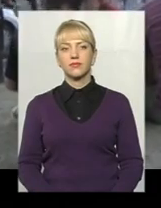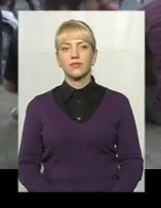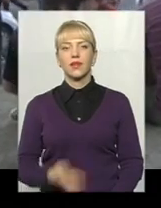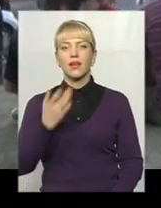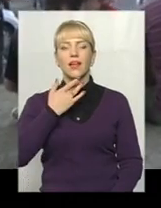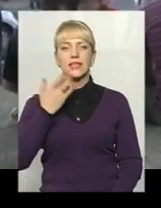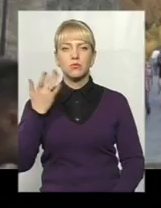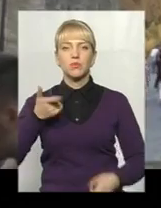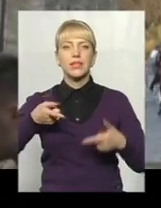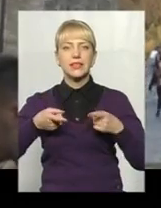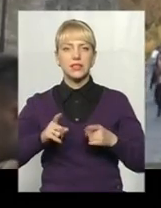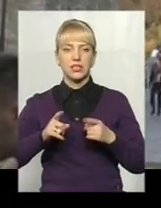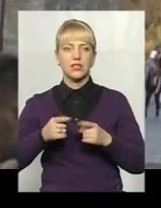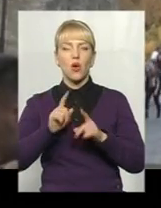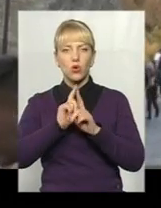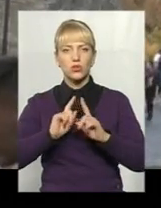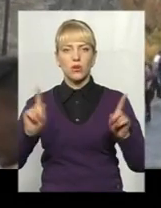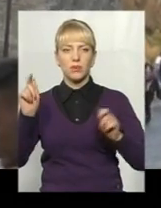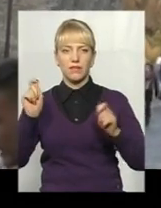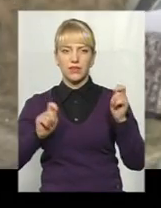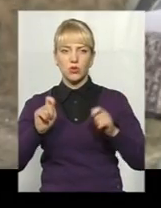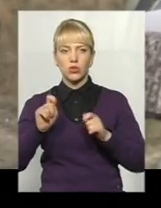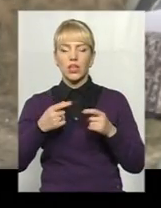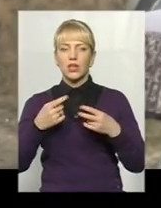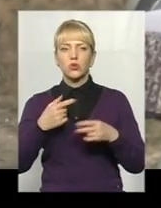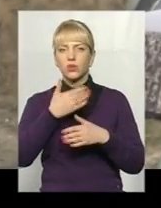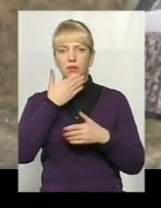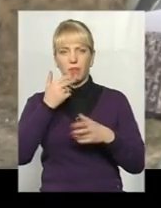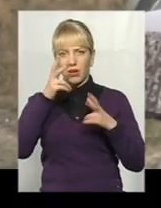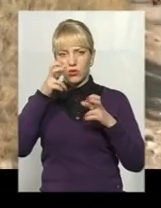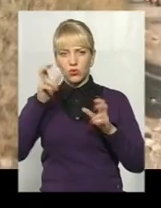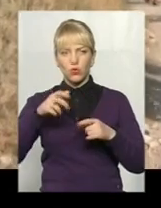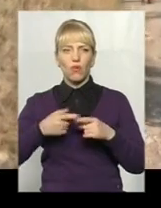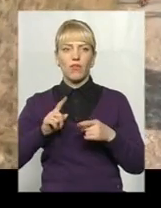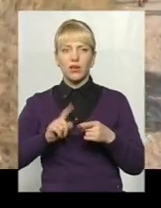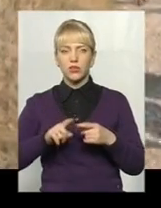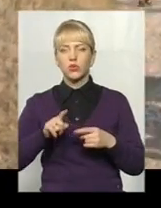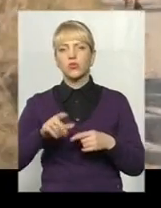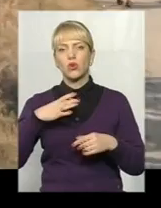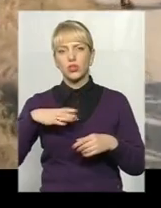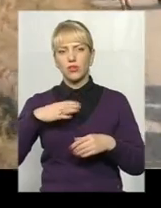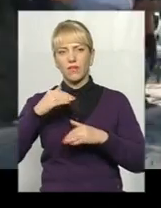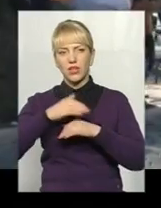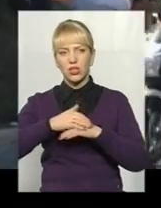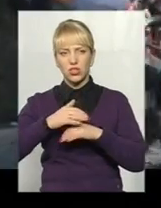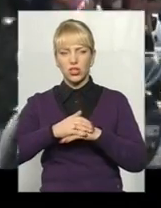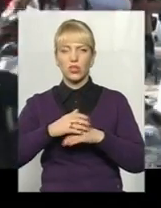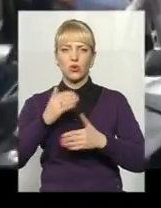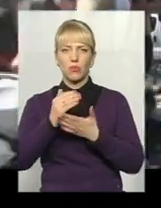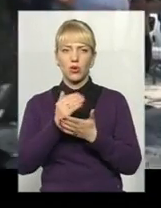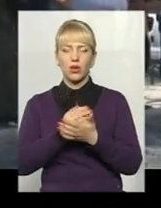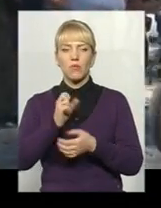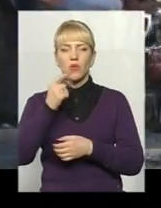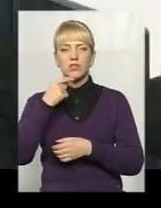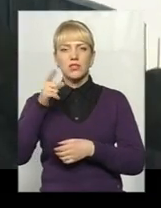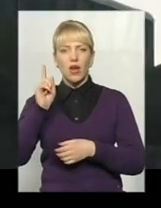Республіка – дійсно особливий фестиваль. Тут не доводиться нудьгувати біля намету в очікуванні вечірньої програми, бо в стародавньому Кам